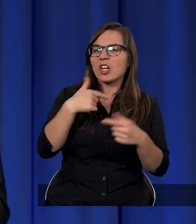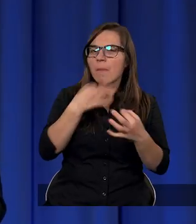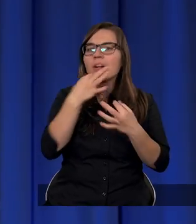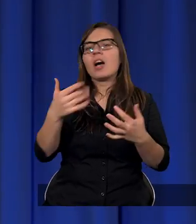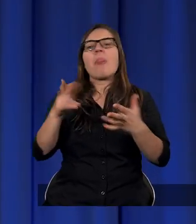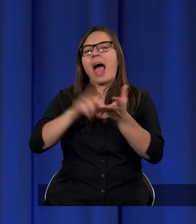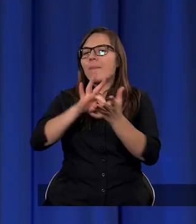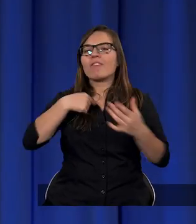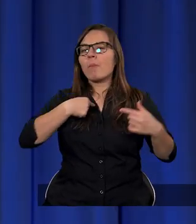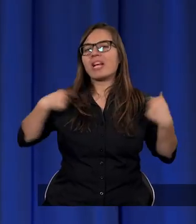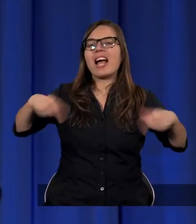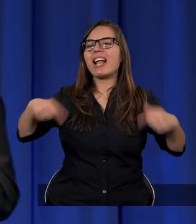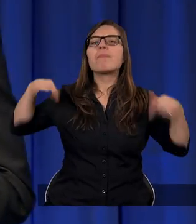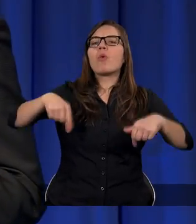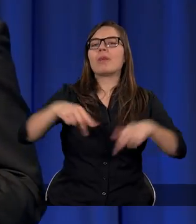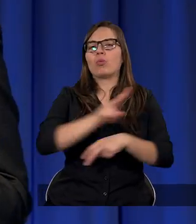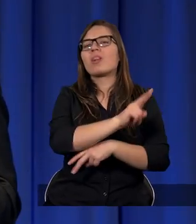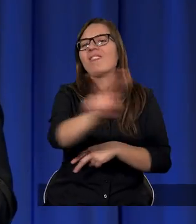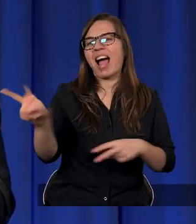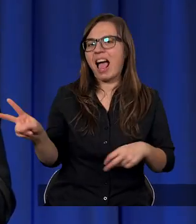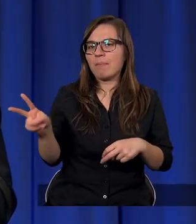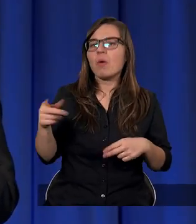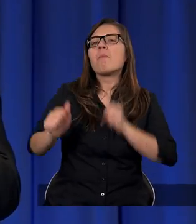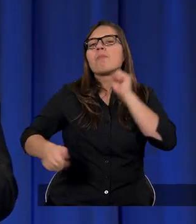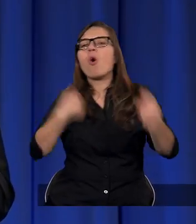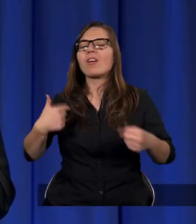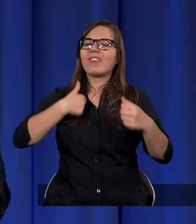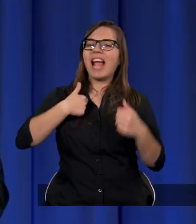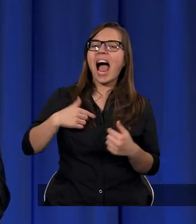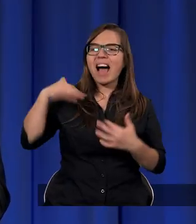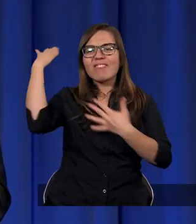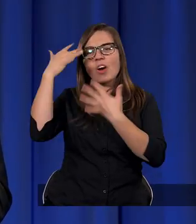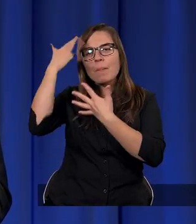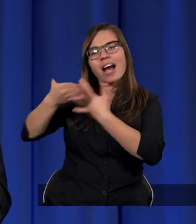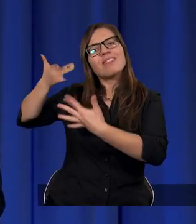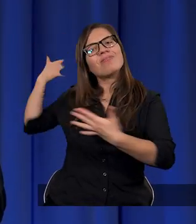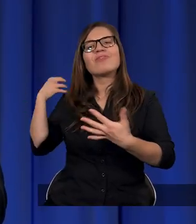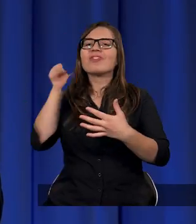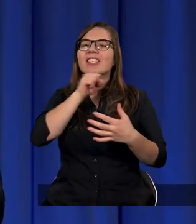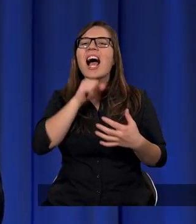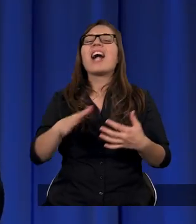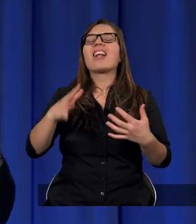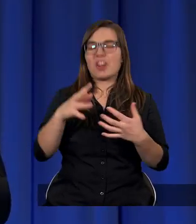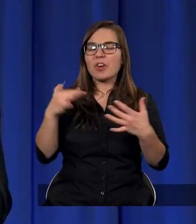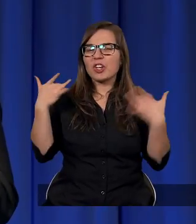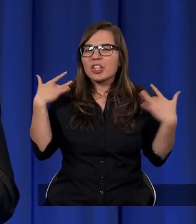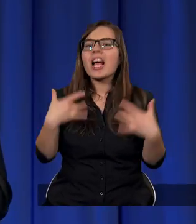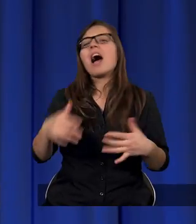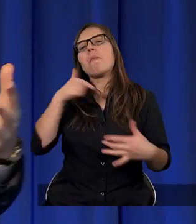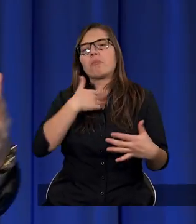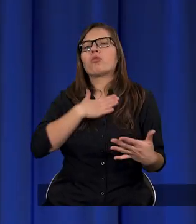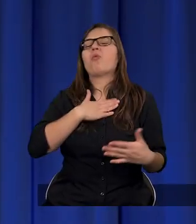dzisiaj tutaj z Wami, ponieważ to moje wyobrażenie o świecie, jakie wtedy miałem, byłoby dla mnie wystarczające i